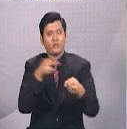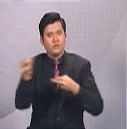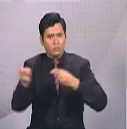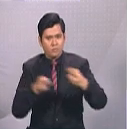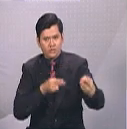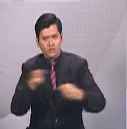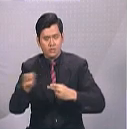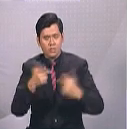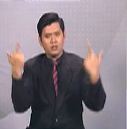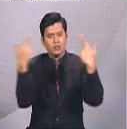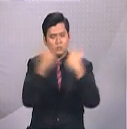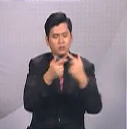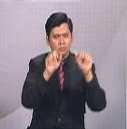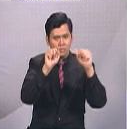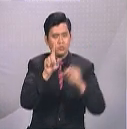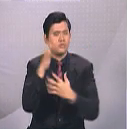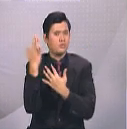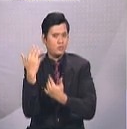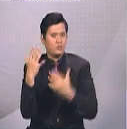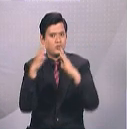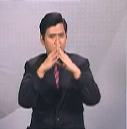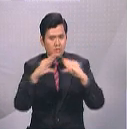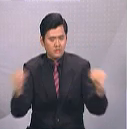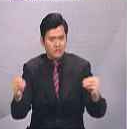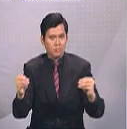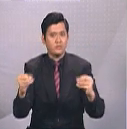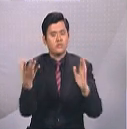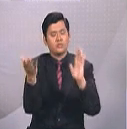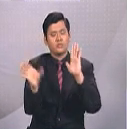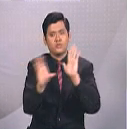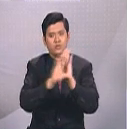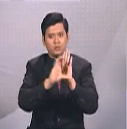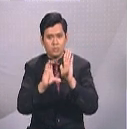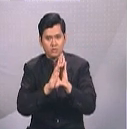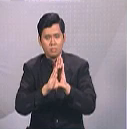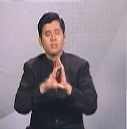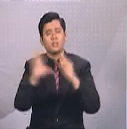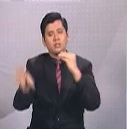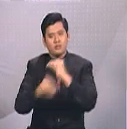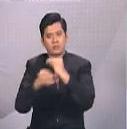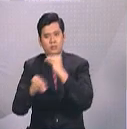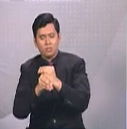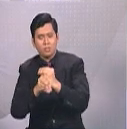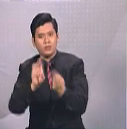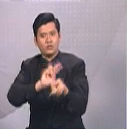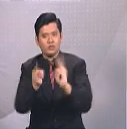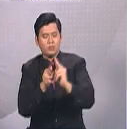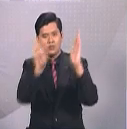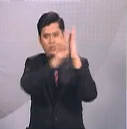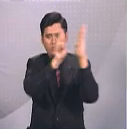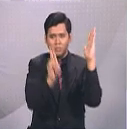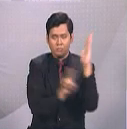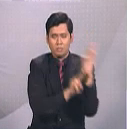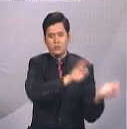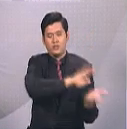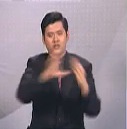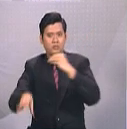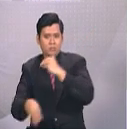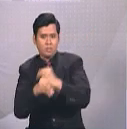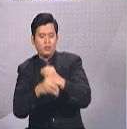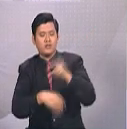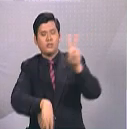diselesaikan dahulu, seperti Rang Undang-Undang Perbekalan Tambahan 2019 dan Rang Undang-Undang Perbekalan Tambahan